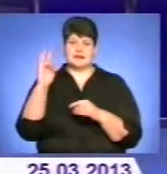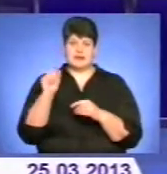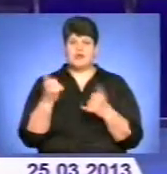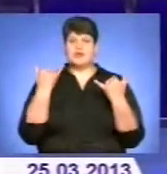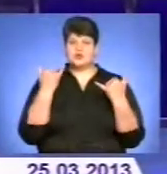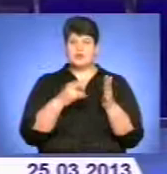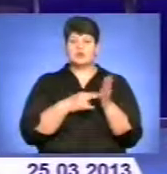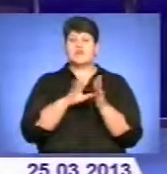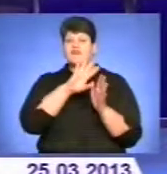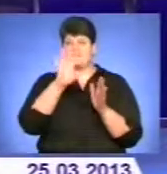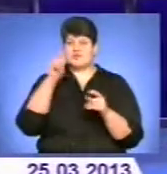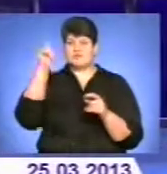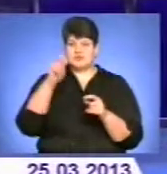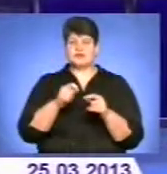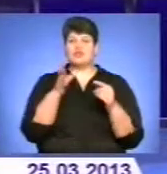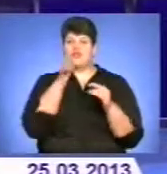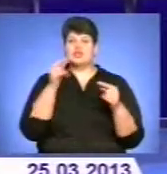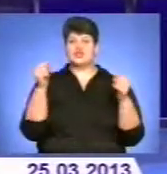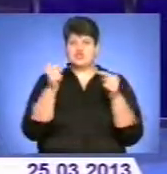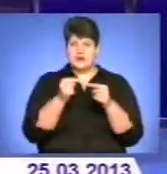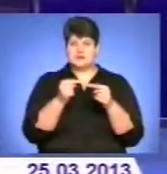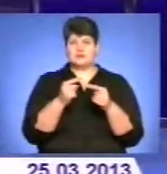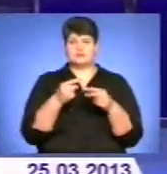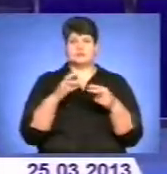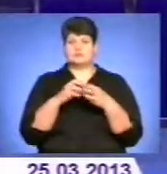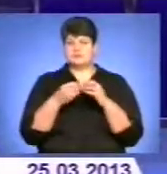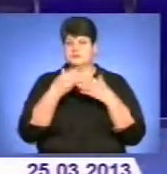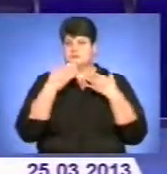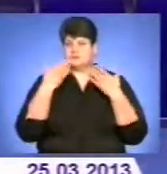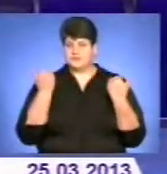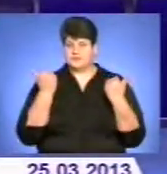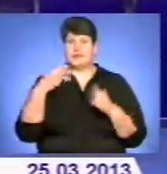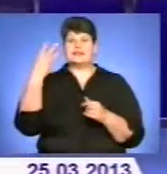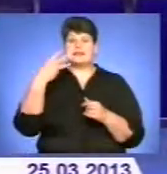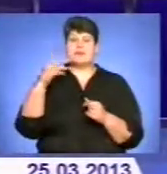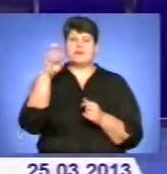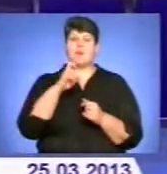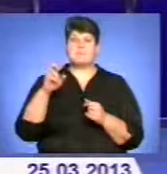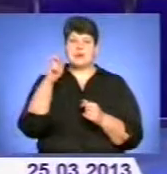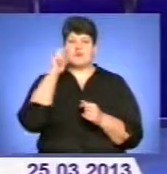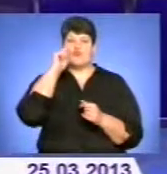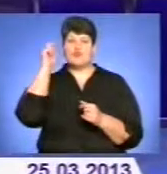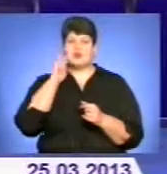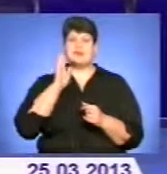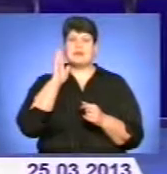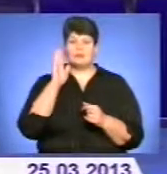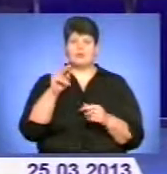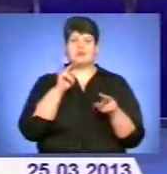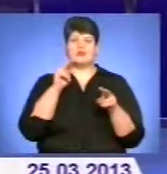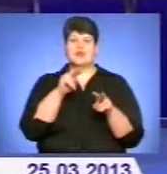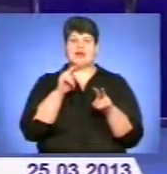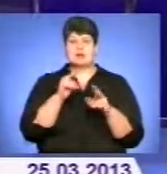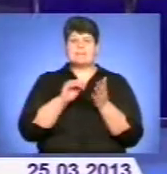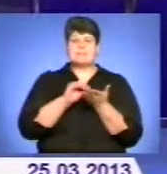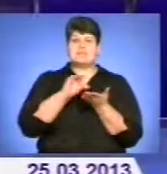прибувають вчасно, перебоїв у розкладі руху немає. 30 березня в Україні буде спостерігатися підвищення